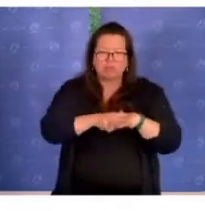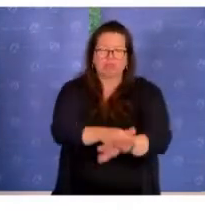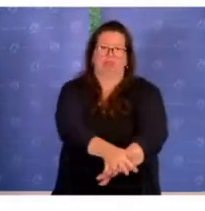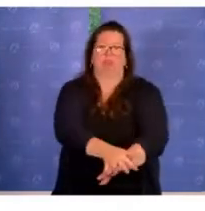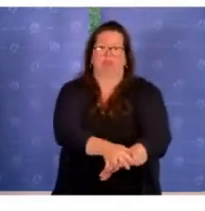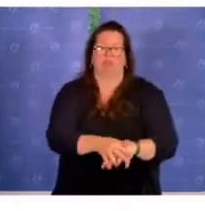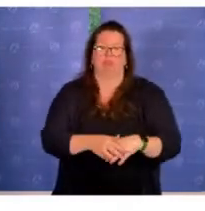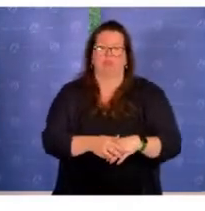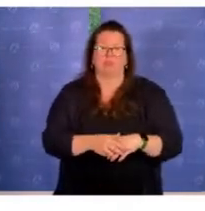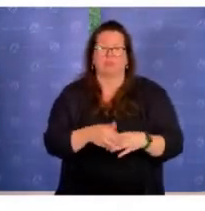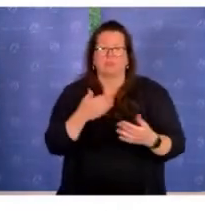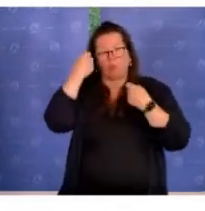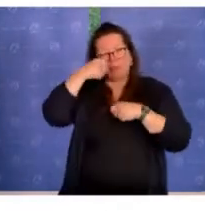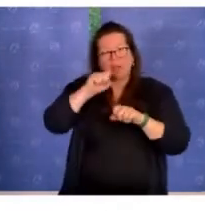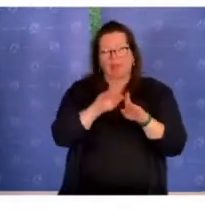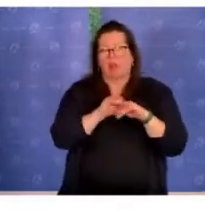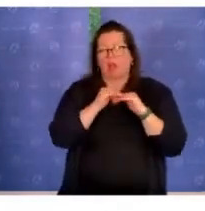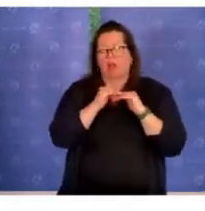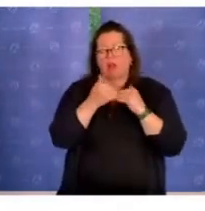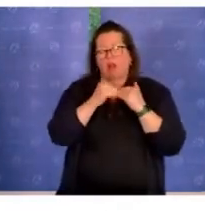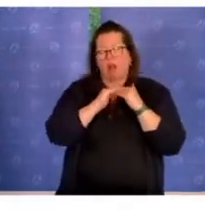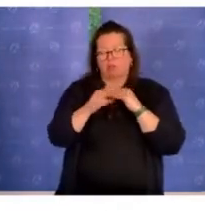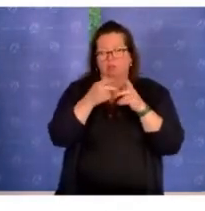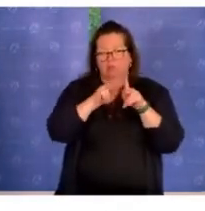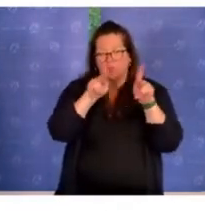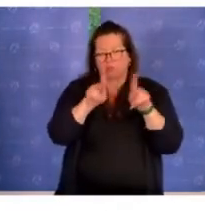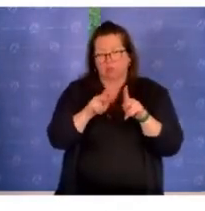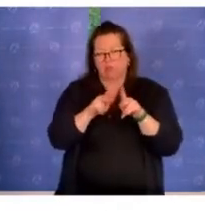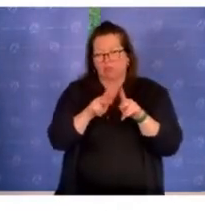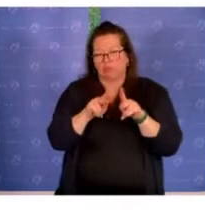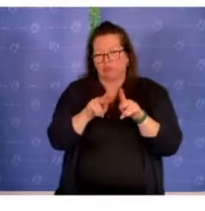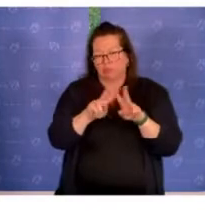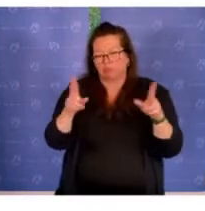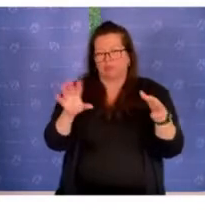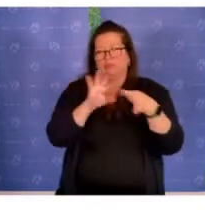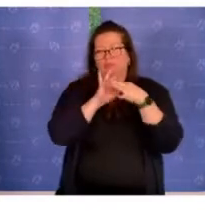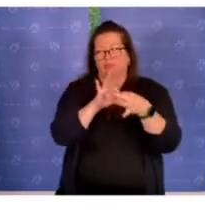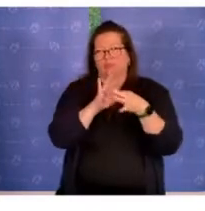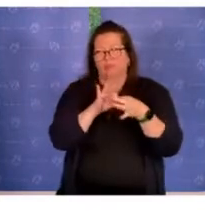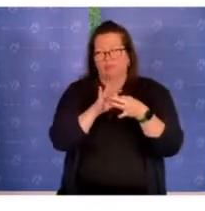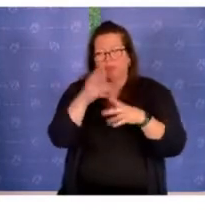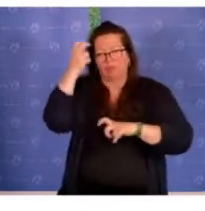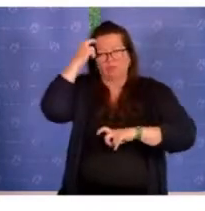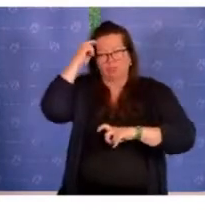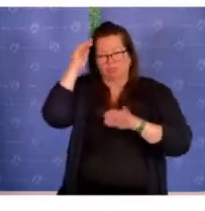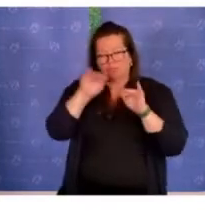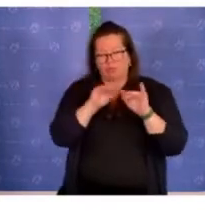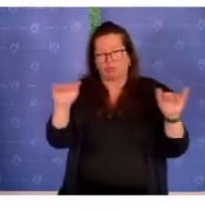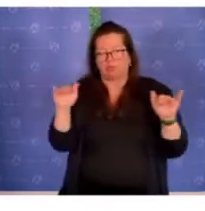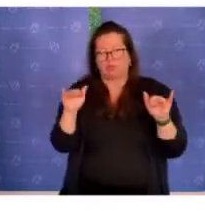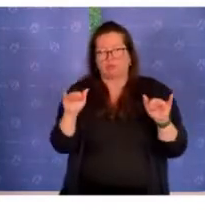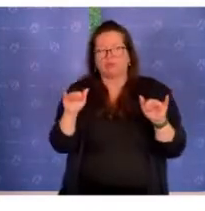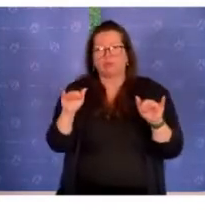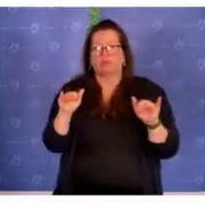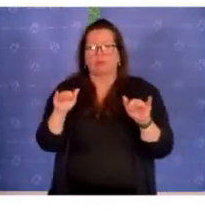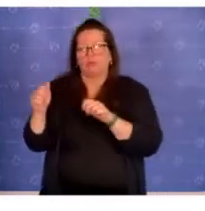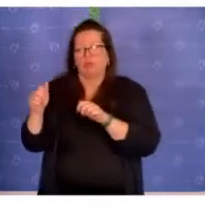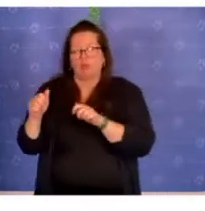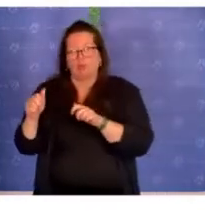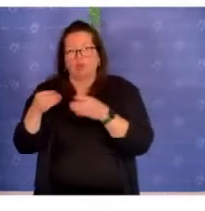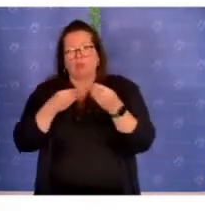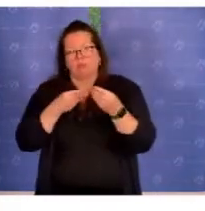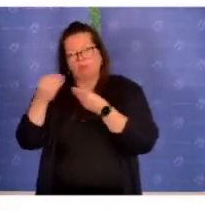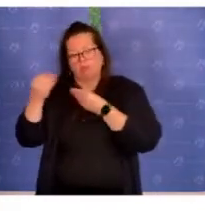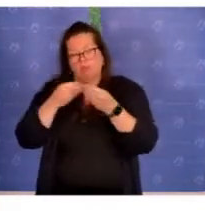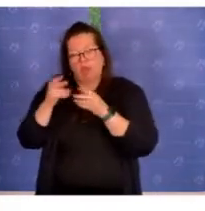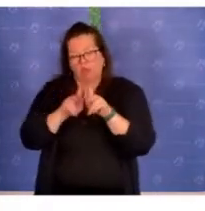ist auch das Verständnis des Berliner Landeskonzepts. Das basiert auf einer wissenschaftlichen Grundlage, also auch im Konsultationsprozess ist auch wissenschaftliche